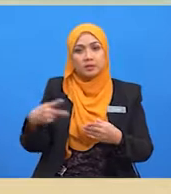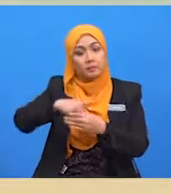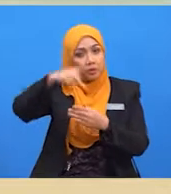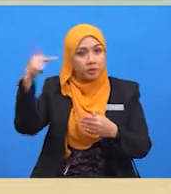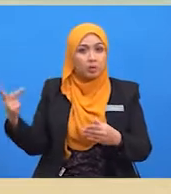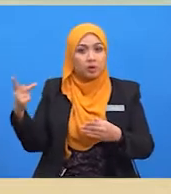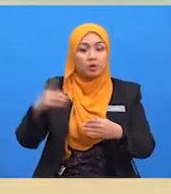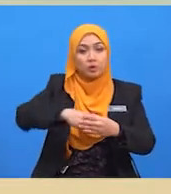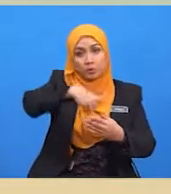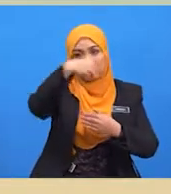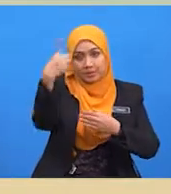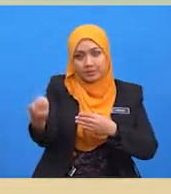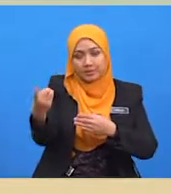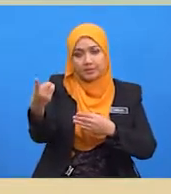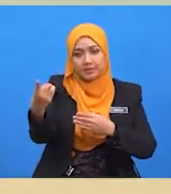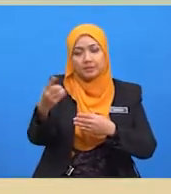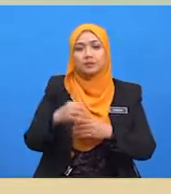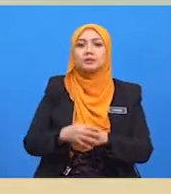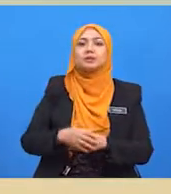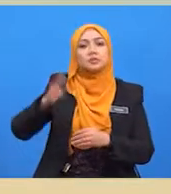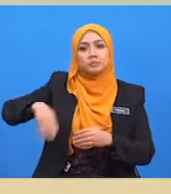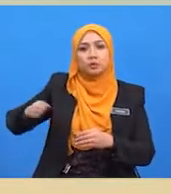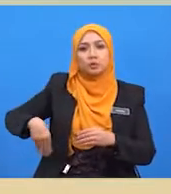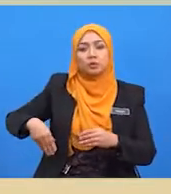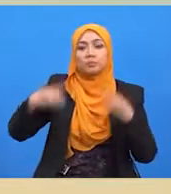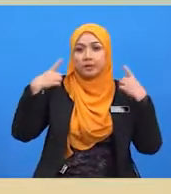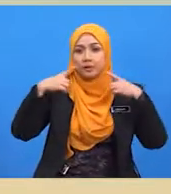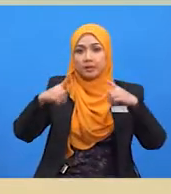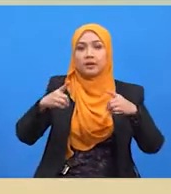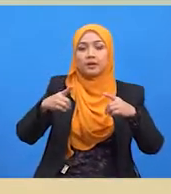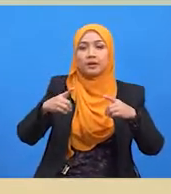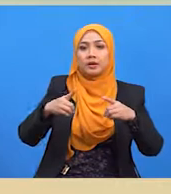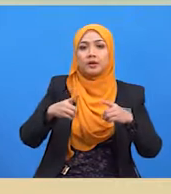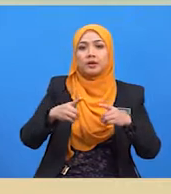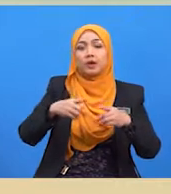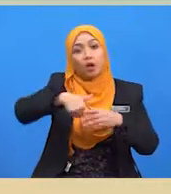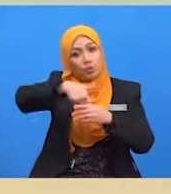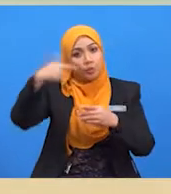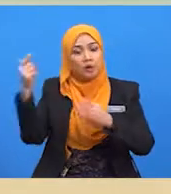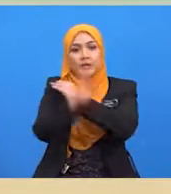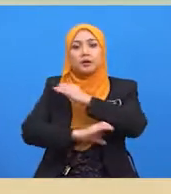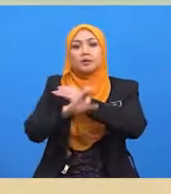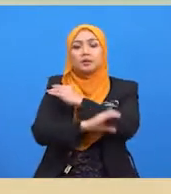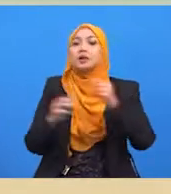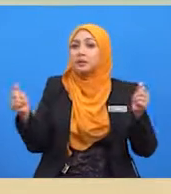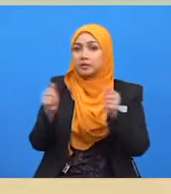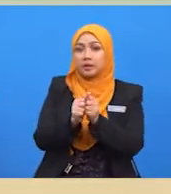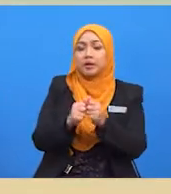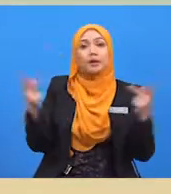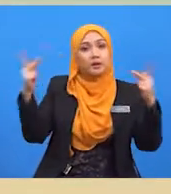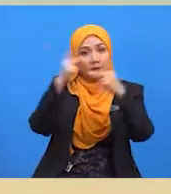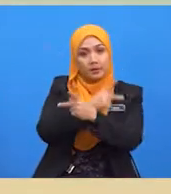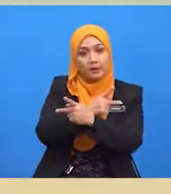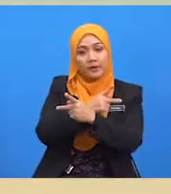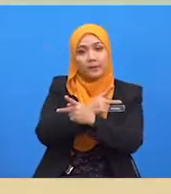dapat diperolehi dengan mendarapkan P kosong dengan Q